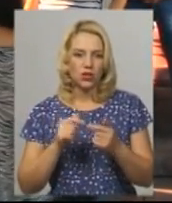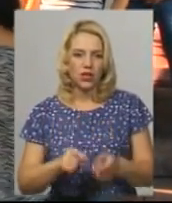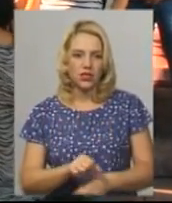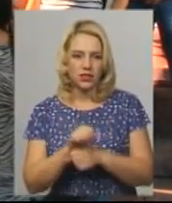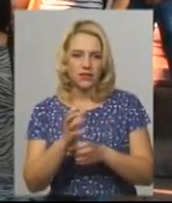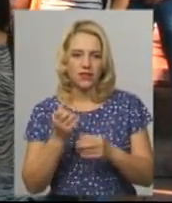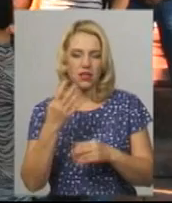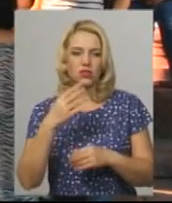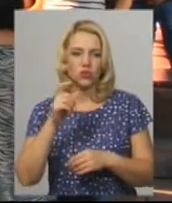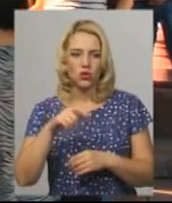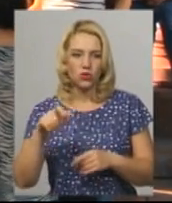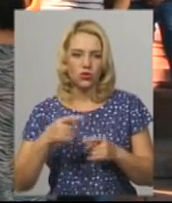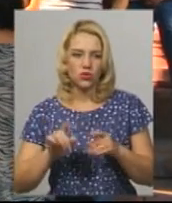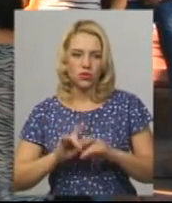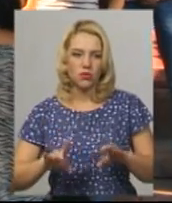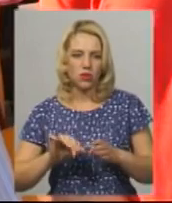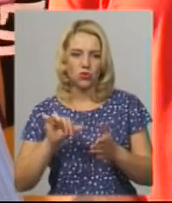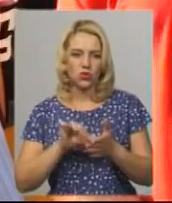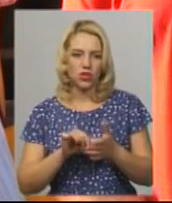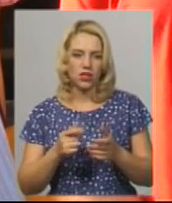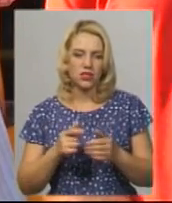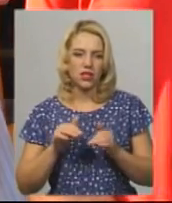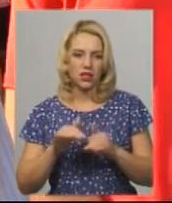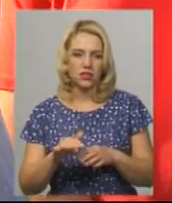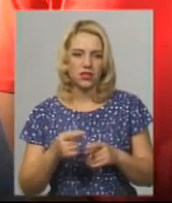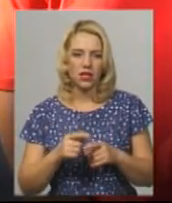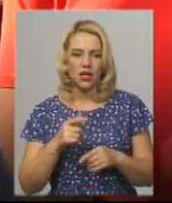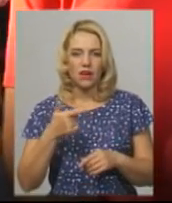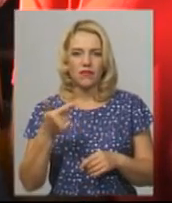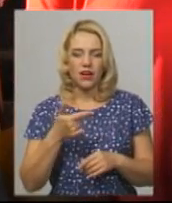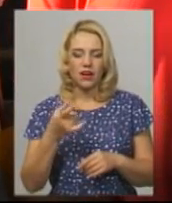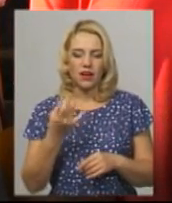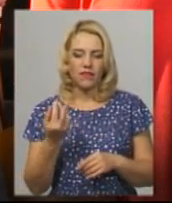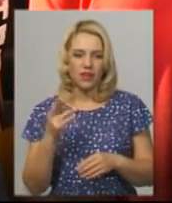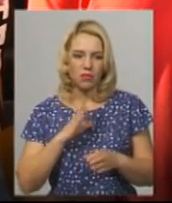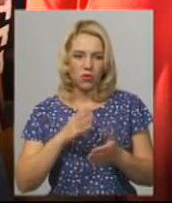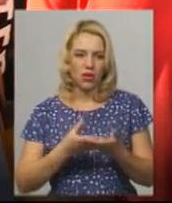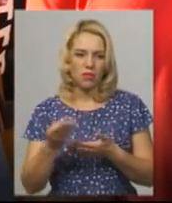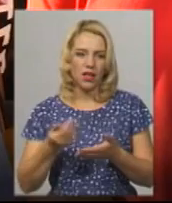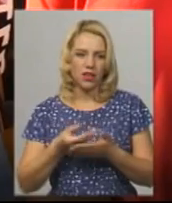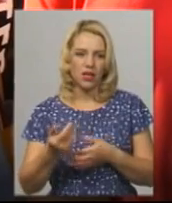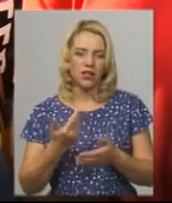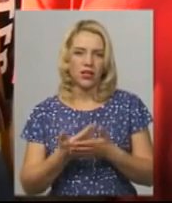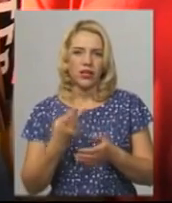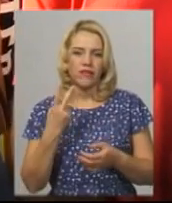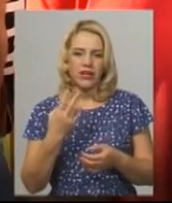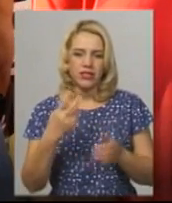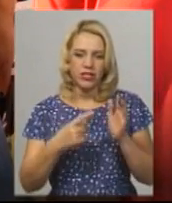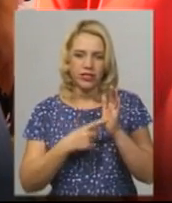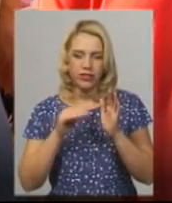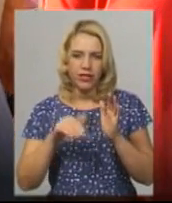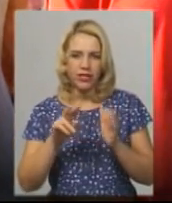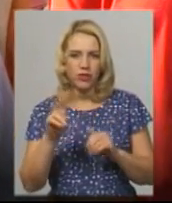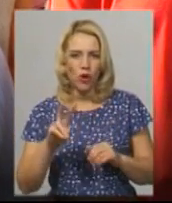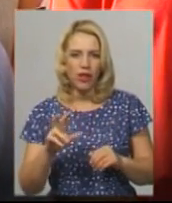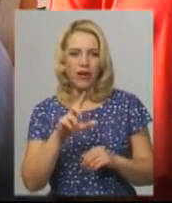розповідає учасник акції протесту Олександр Сарана. В гривнях платили, в еквіваленті 26 тисяч доларів,